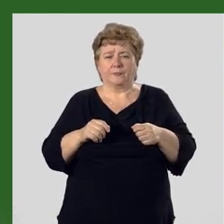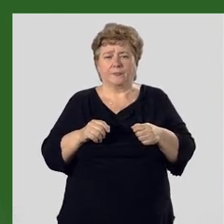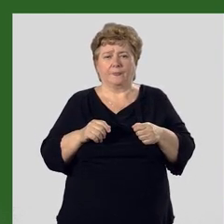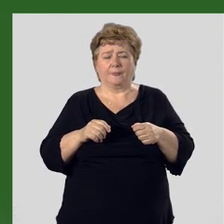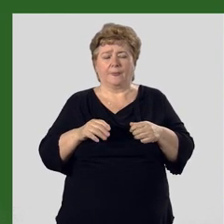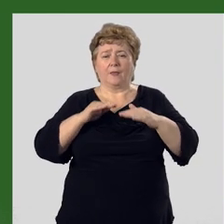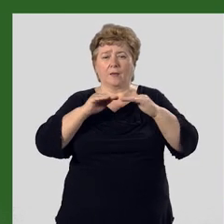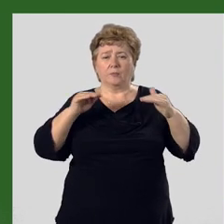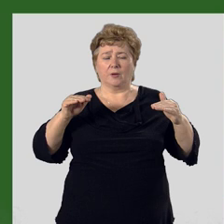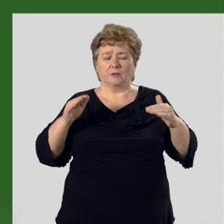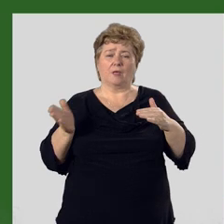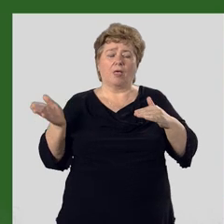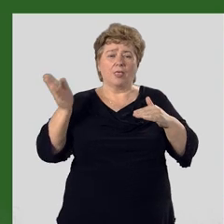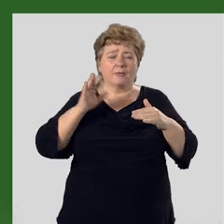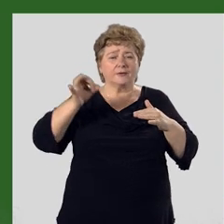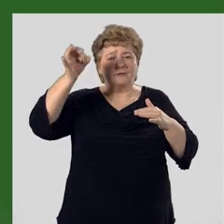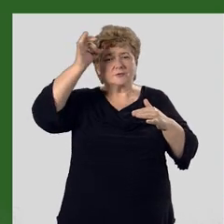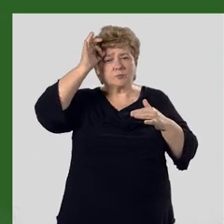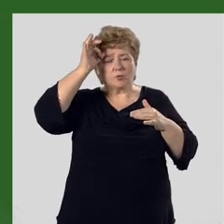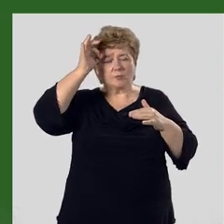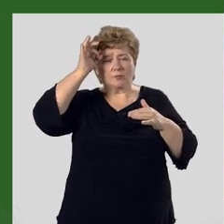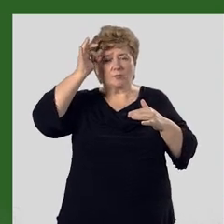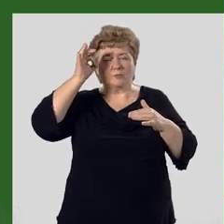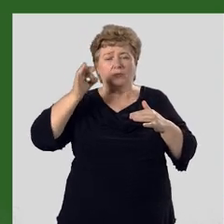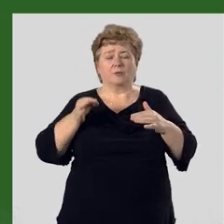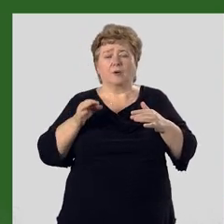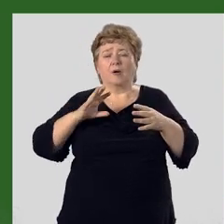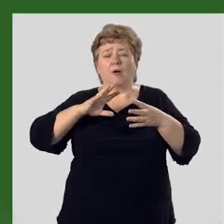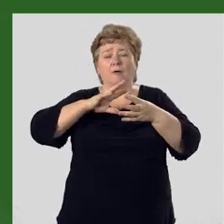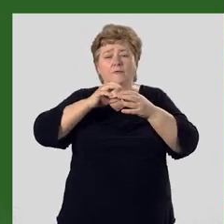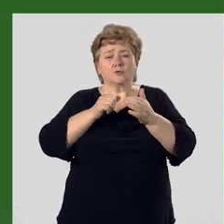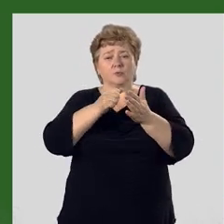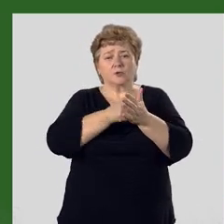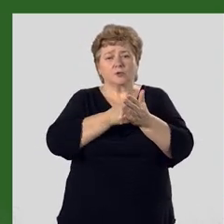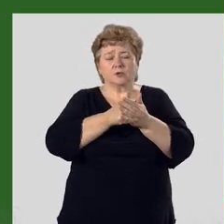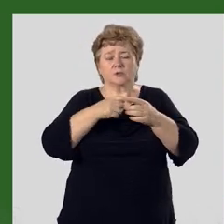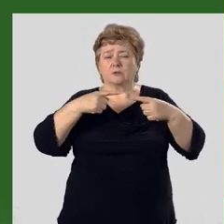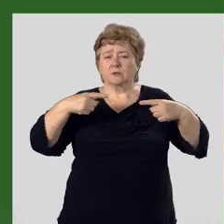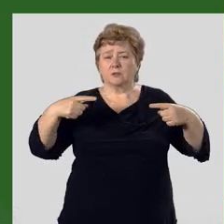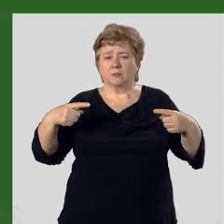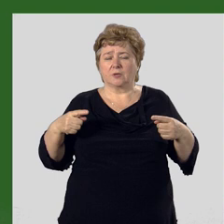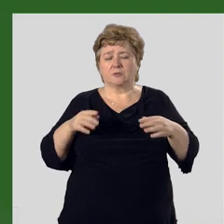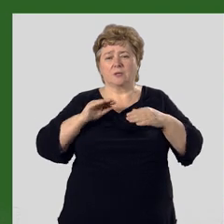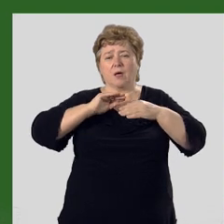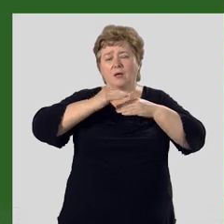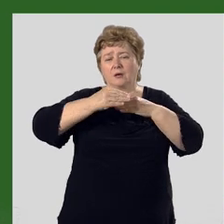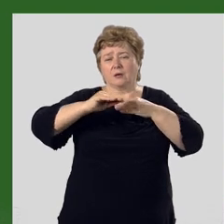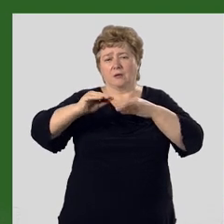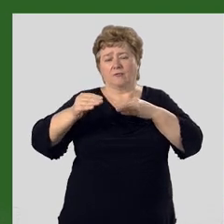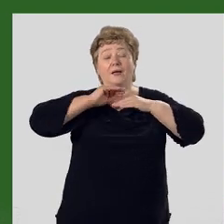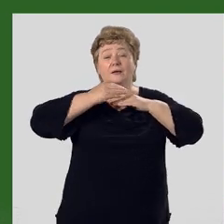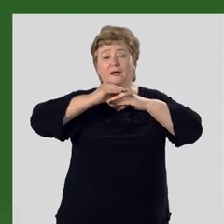Ребята, давайте вспомним, в чем причина разнообразия рельефа.